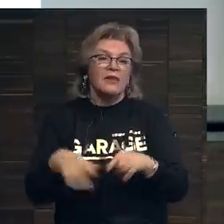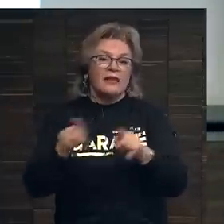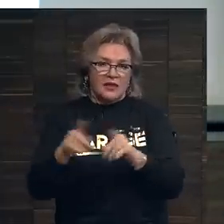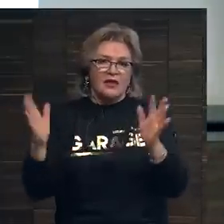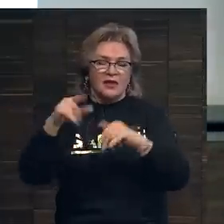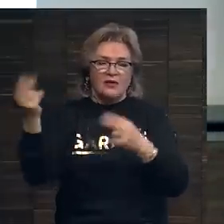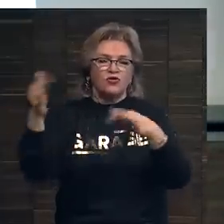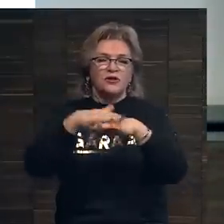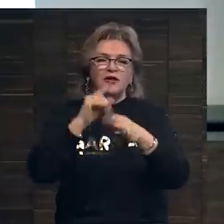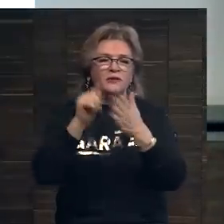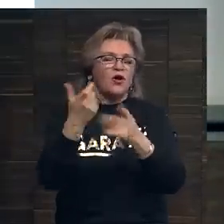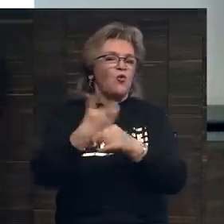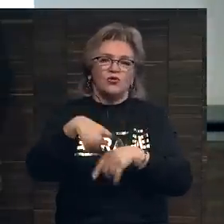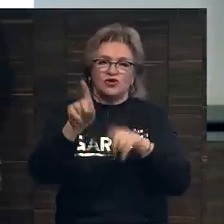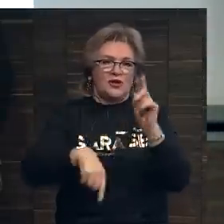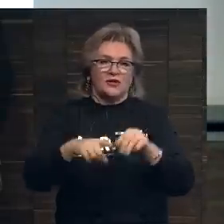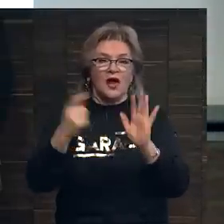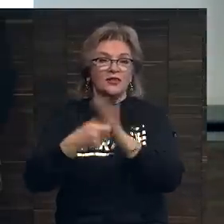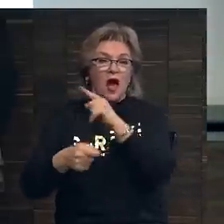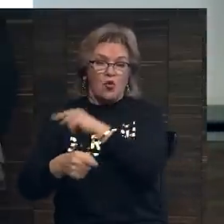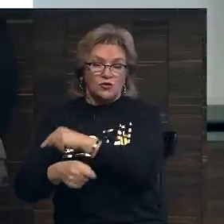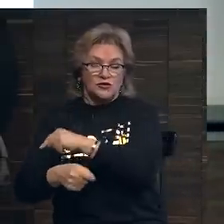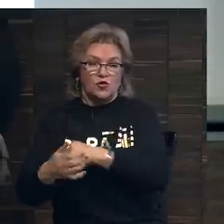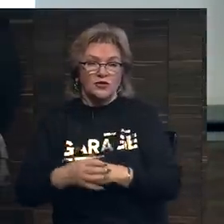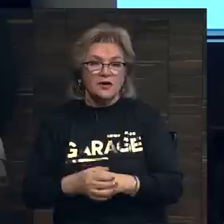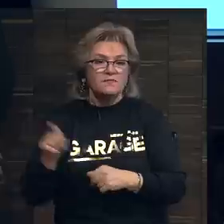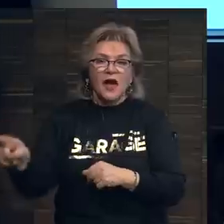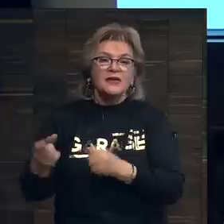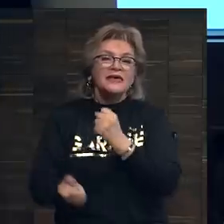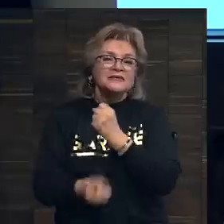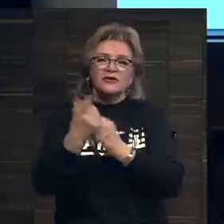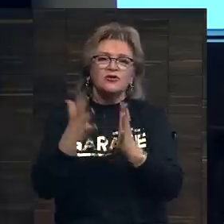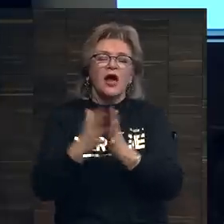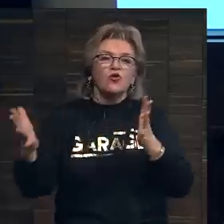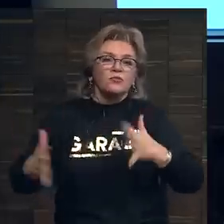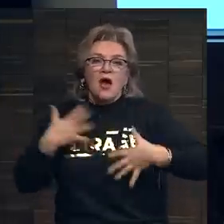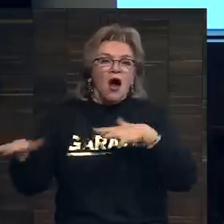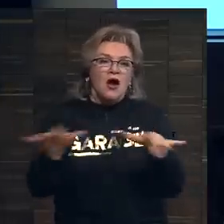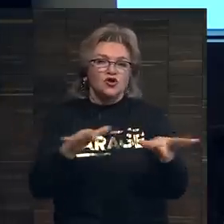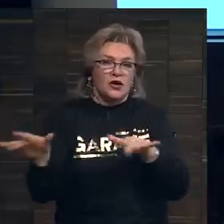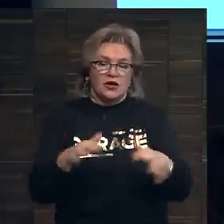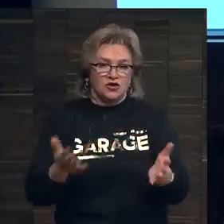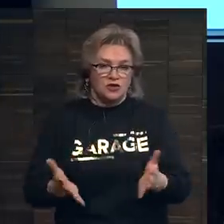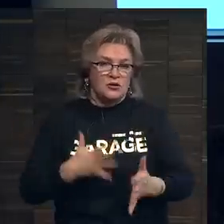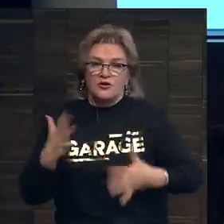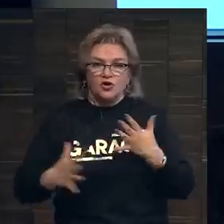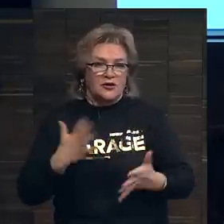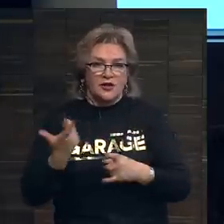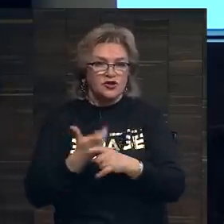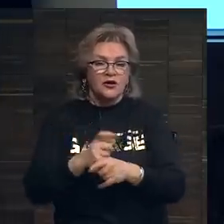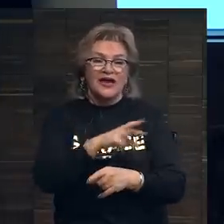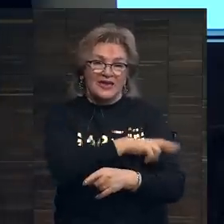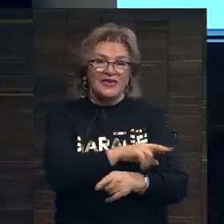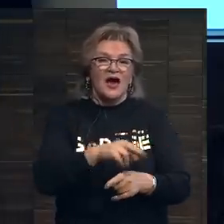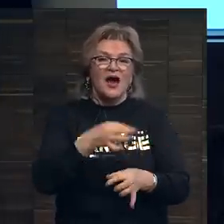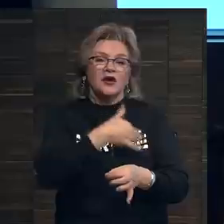такие работы на рынке попадаются очень редко. На аукционах они создают огромный ажиотаж. и я